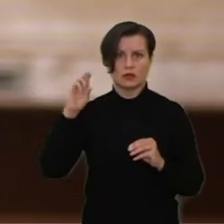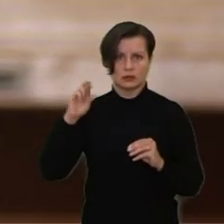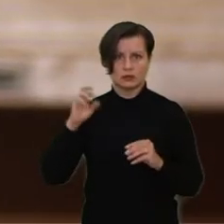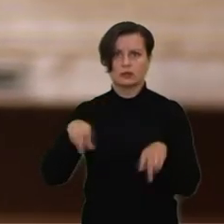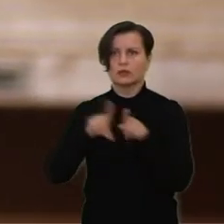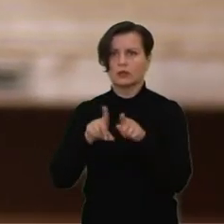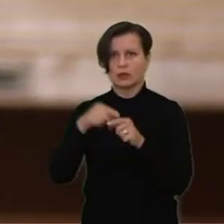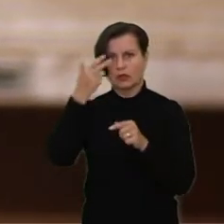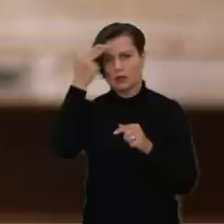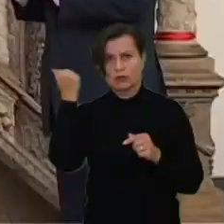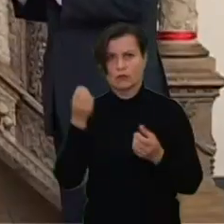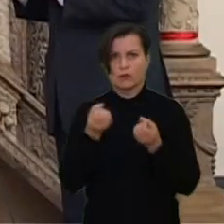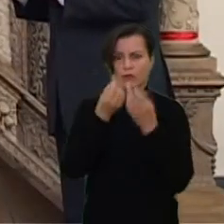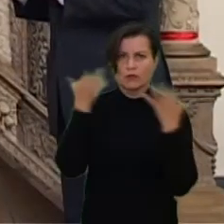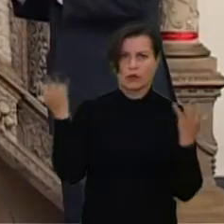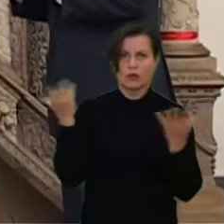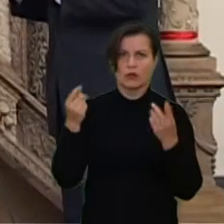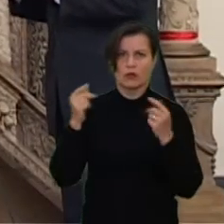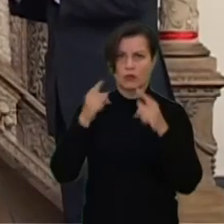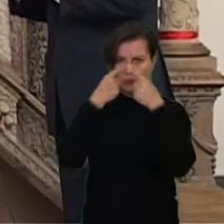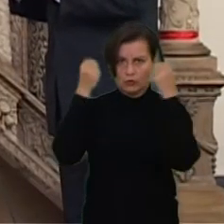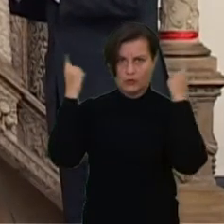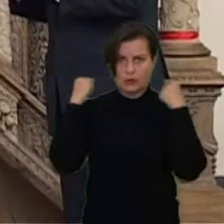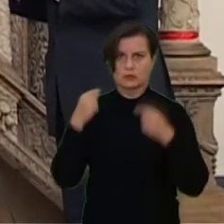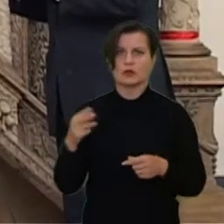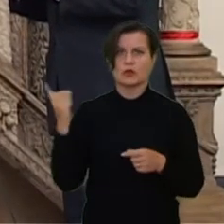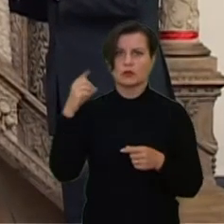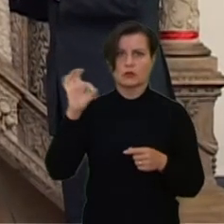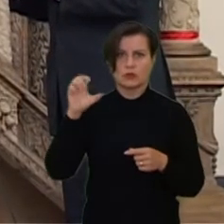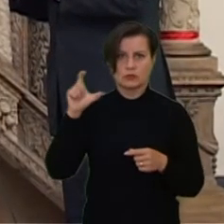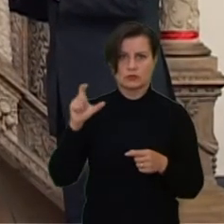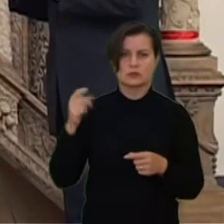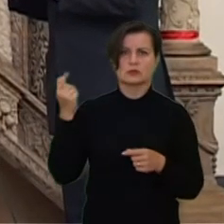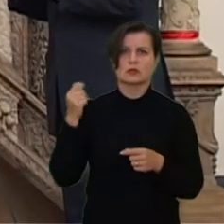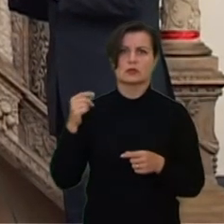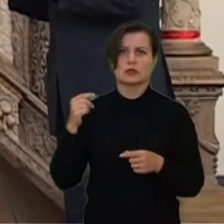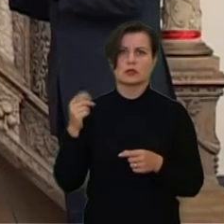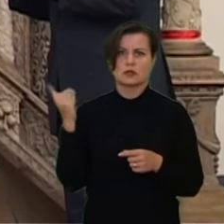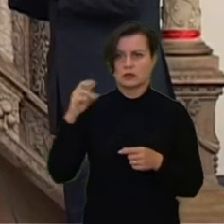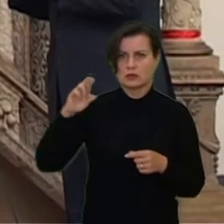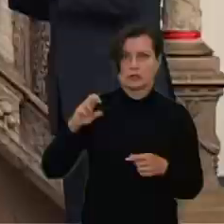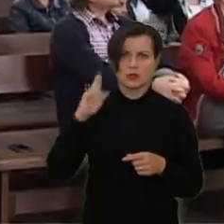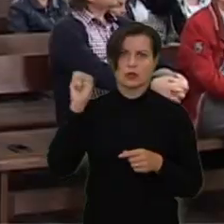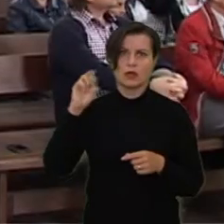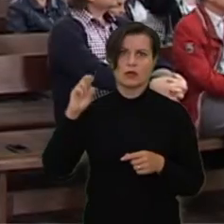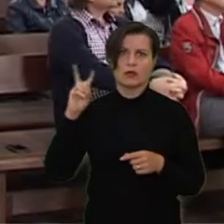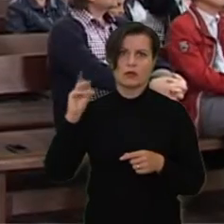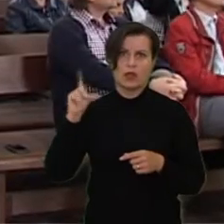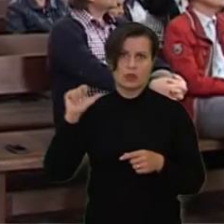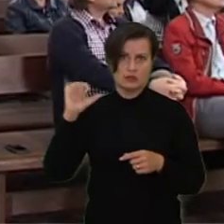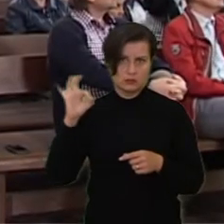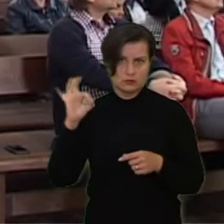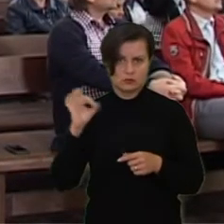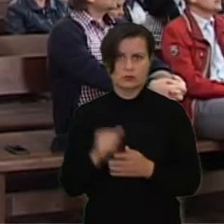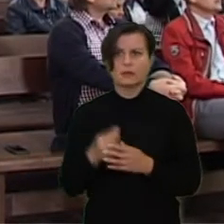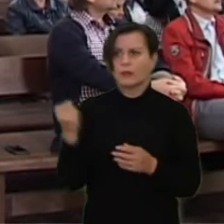ir Lietuvos edukologijos universiteto humanitarnio ūkdymo fakulteto docentas daktaras Deimantas Karvelis. Abu